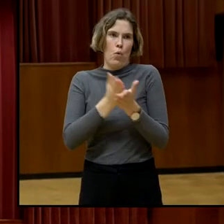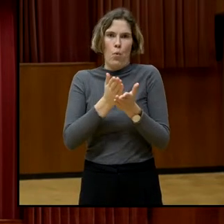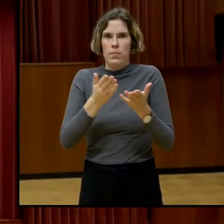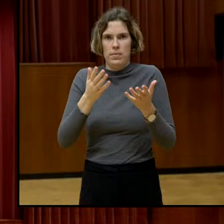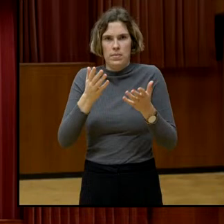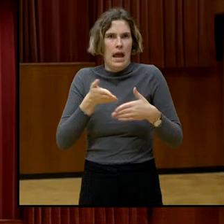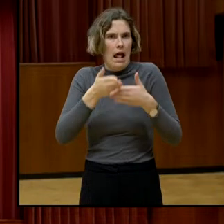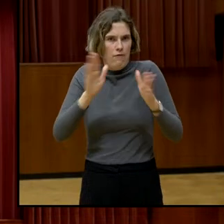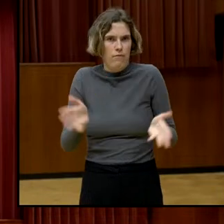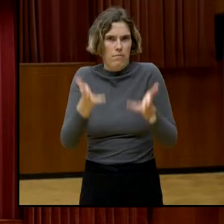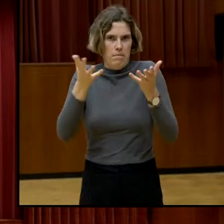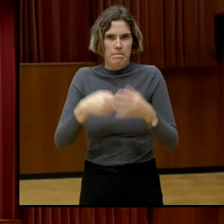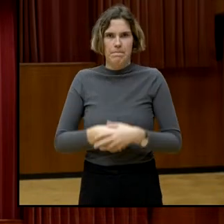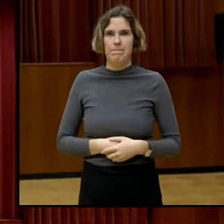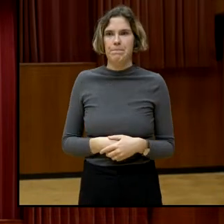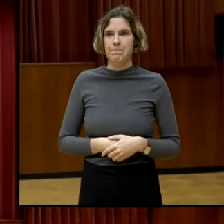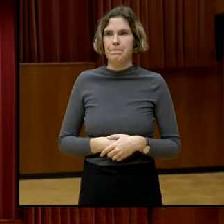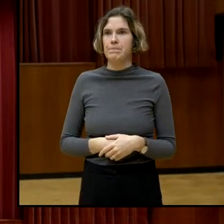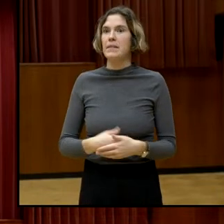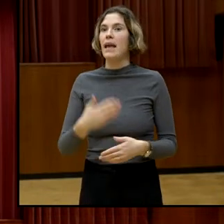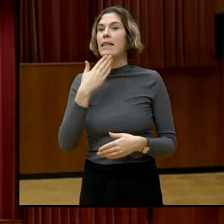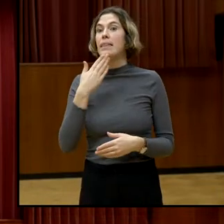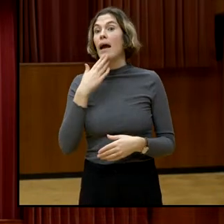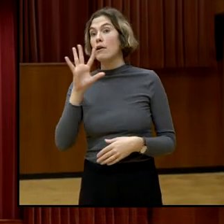Dankeschön. Wir haben noch eine Wortmeldung.